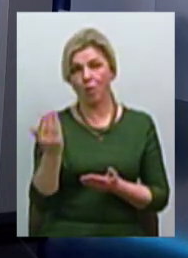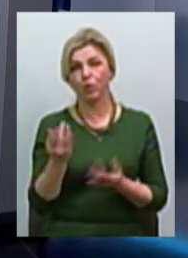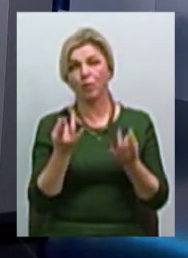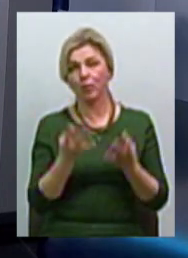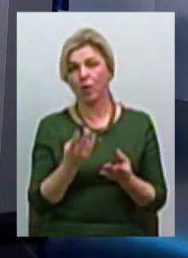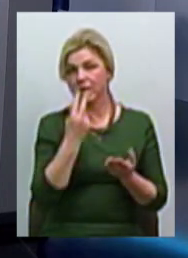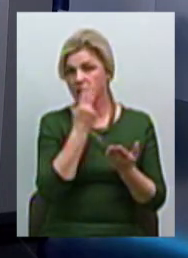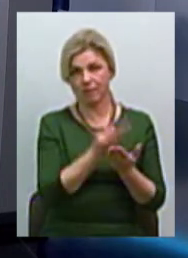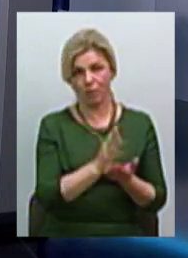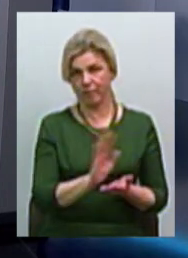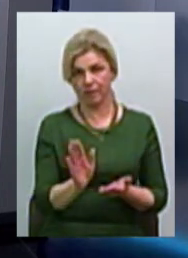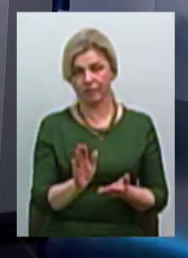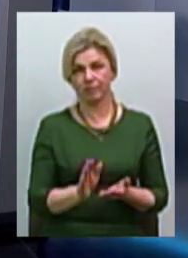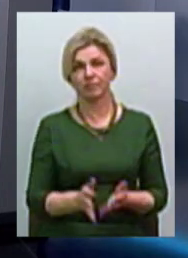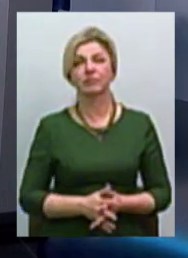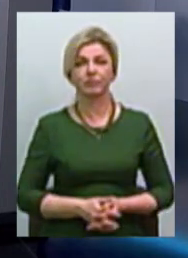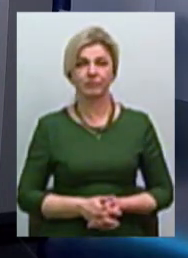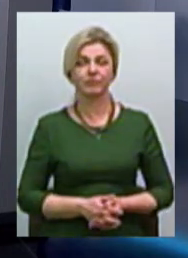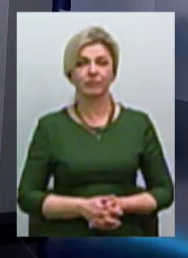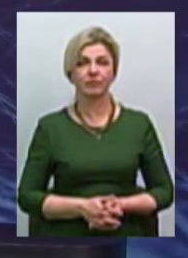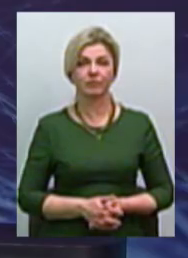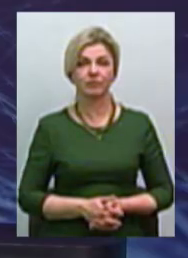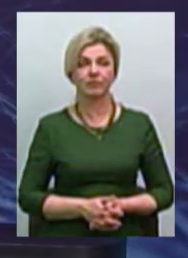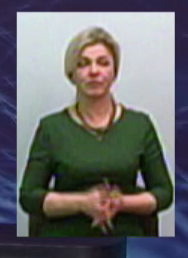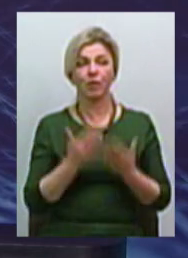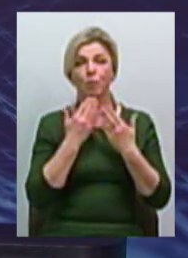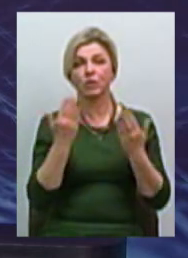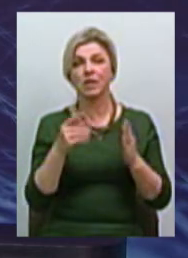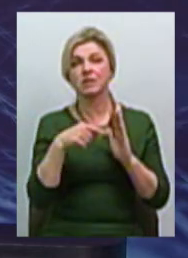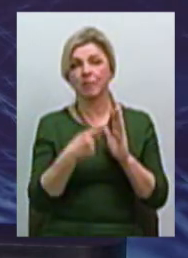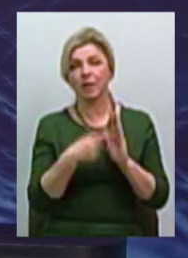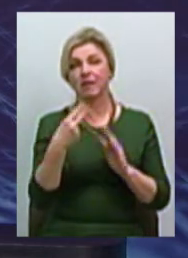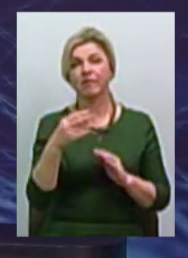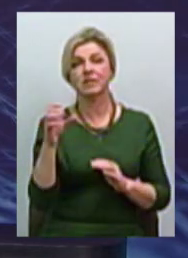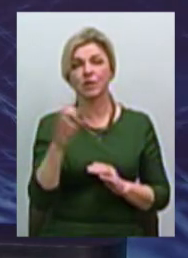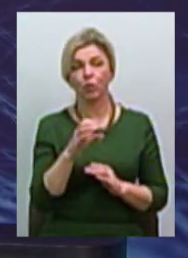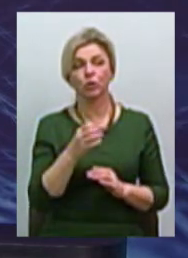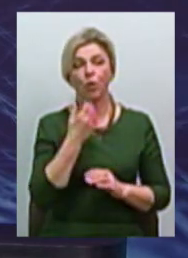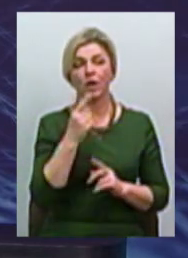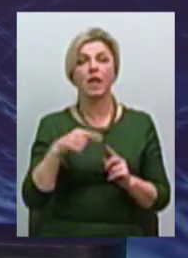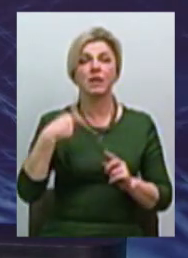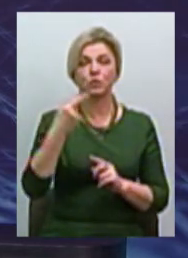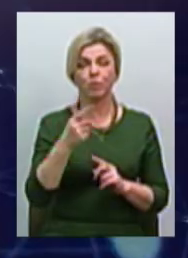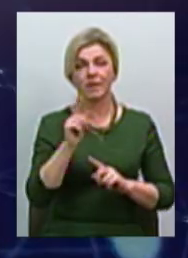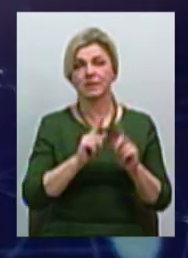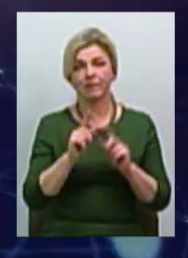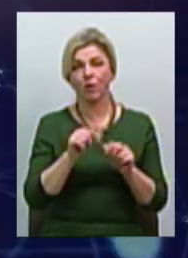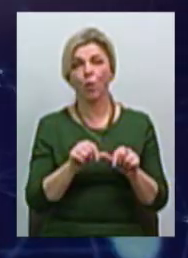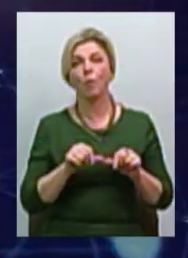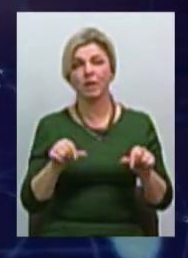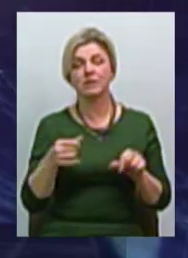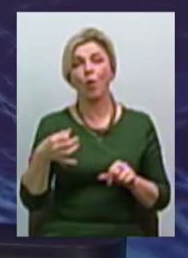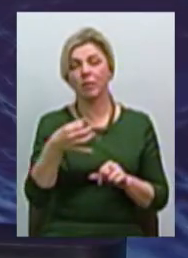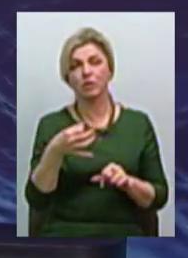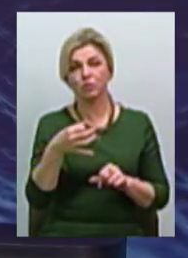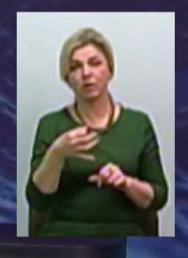навіть не заглядує. Розумієте? Останнє запитання, 20 секунд, коли наступне засідання комісії обласної?